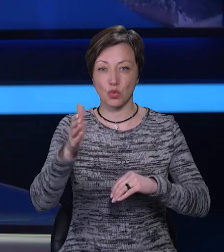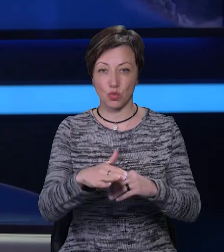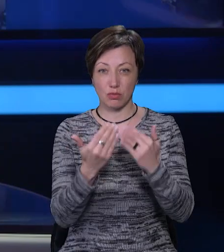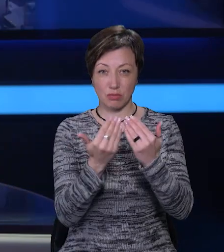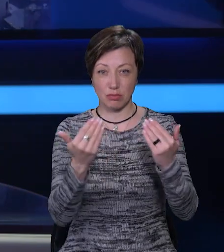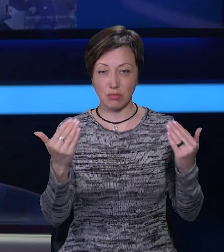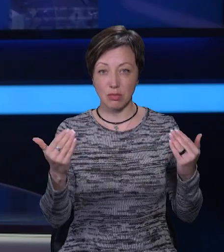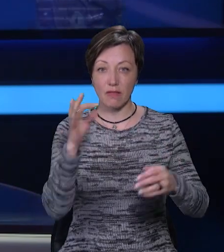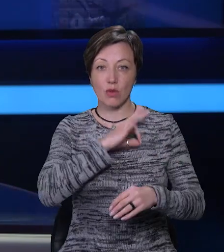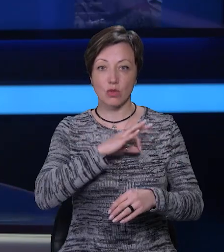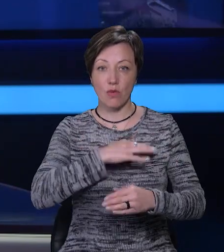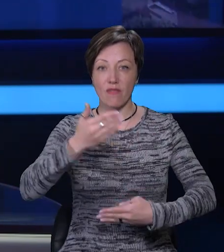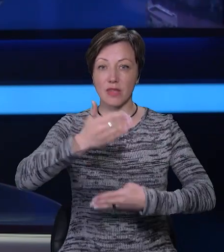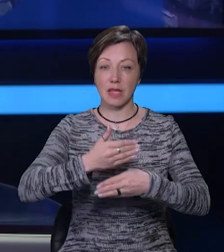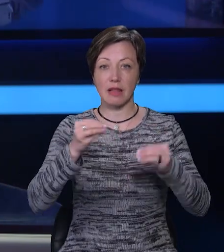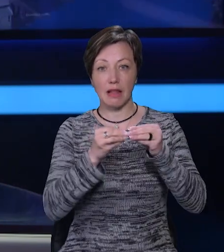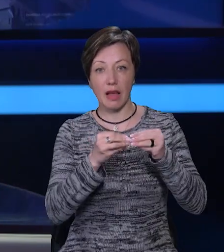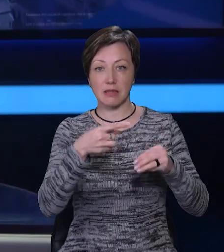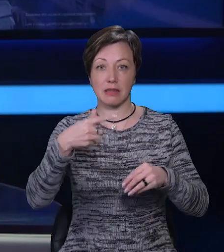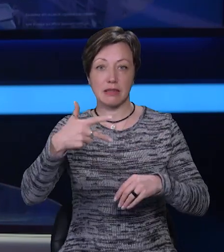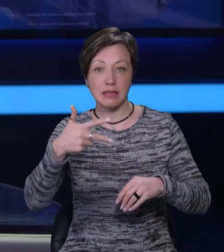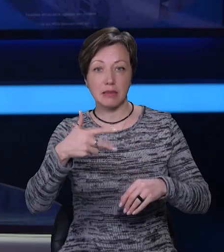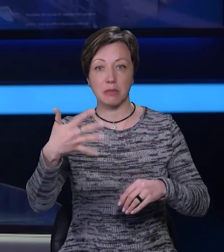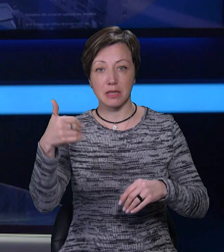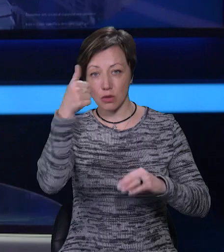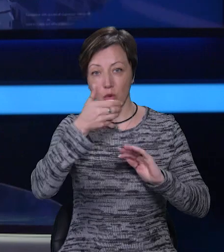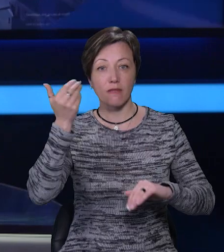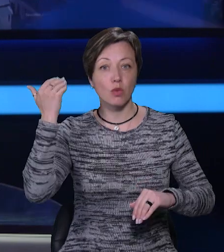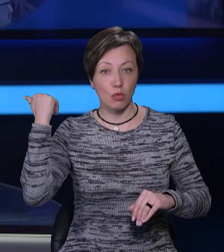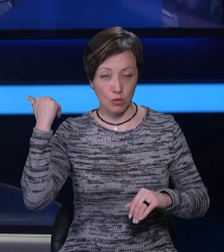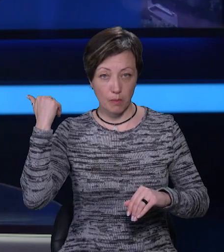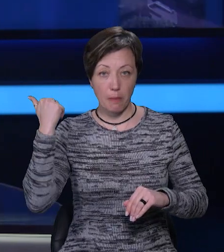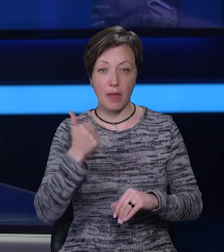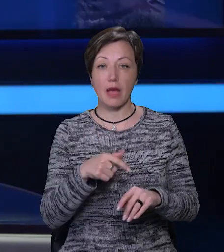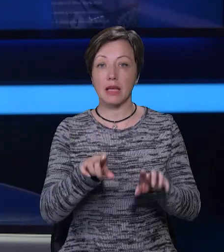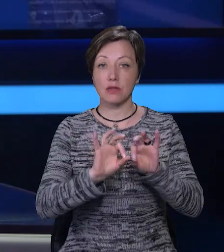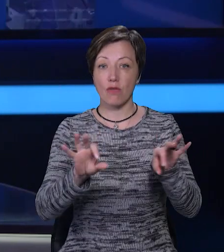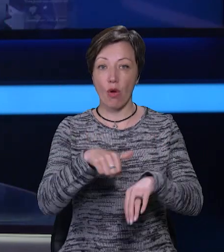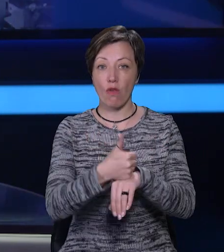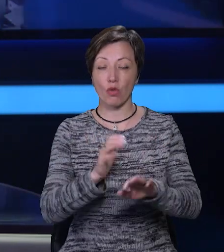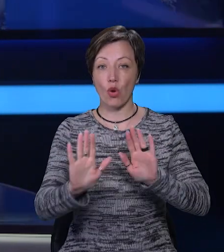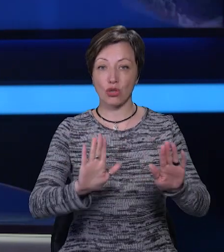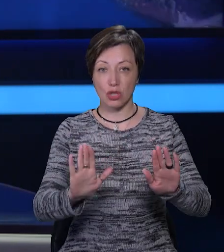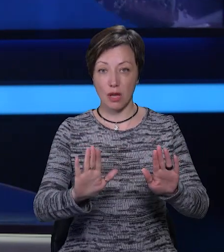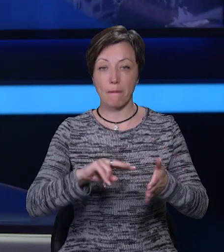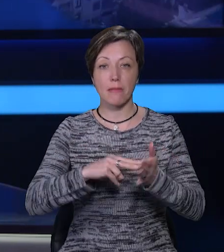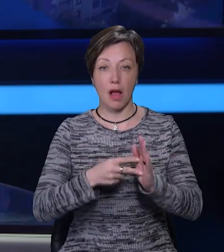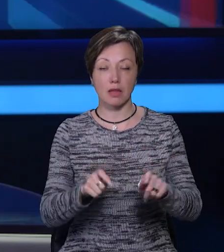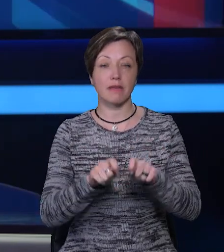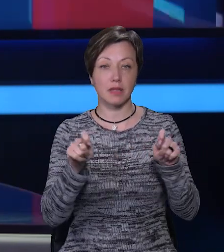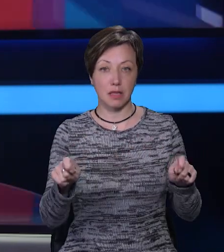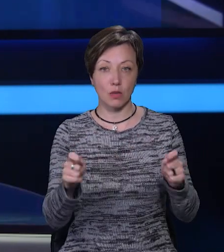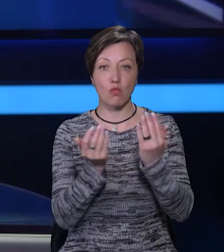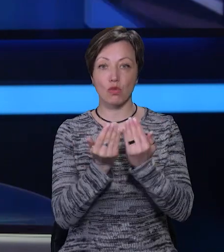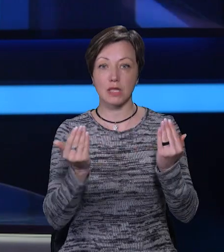які використовували у виставах 10, 30 і навіть 50 років тому. За словами головного режисера, у планах відкрити